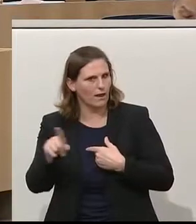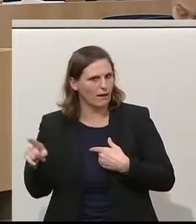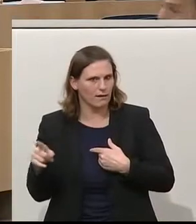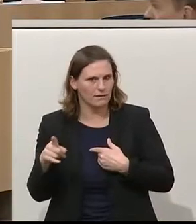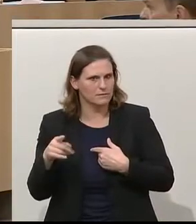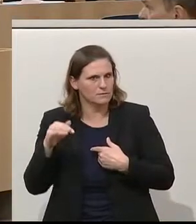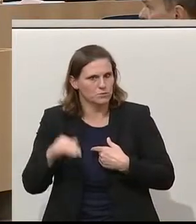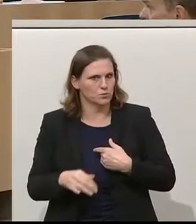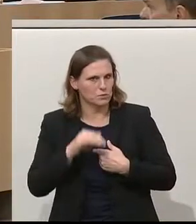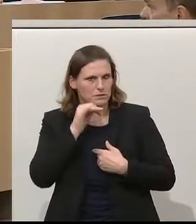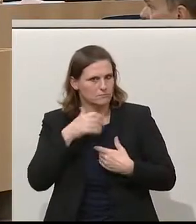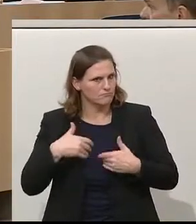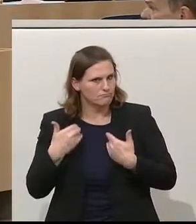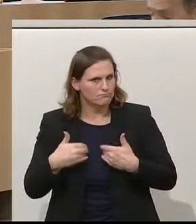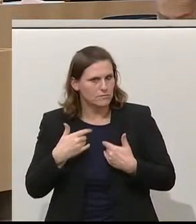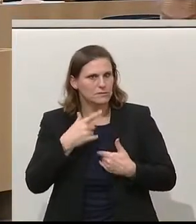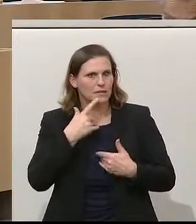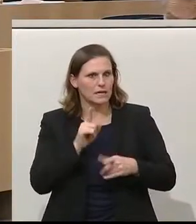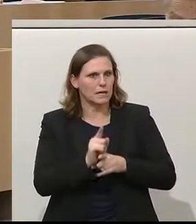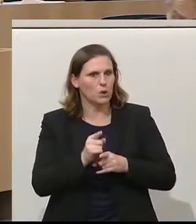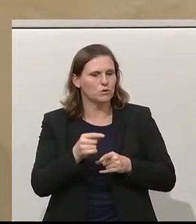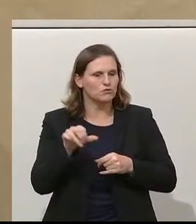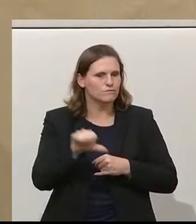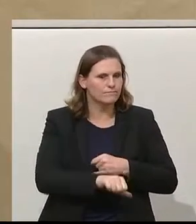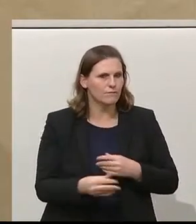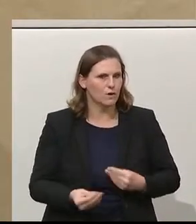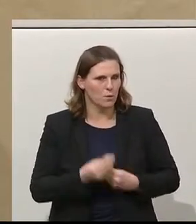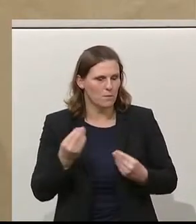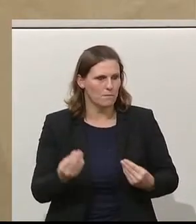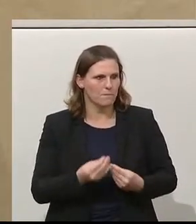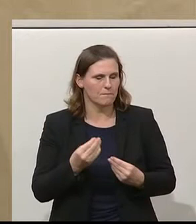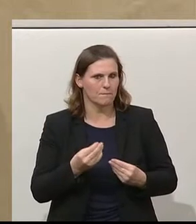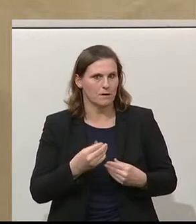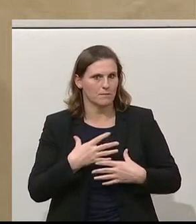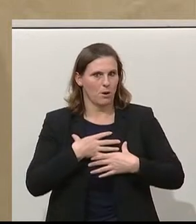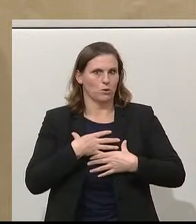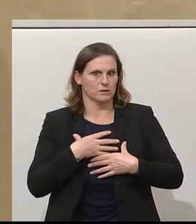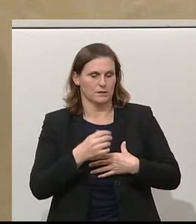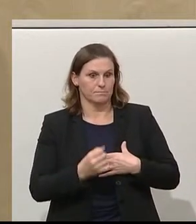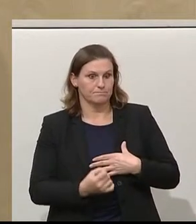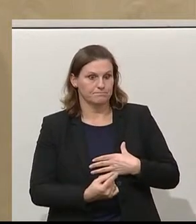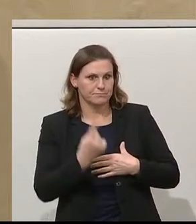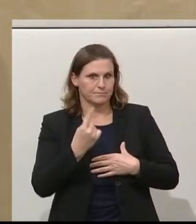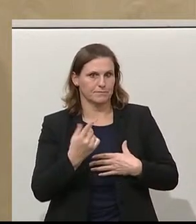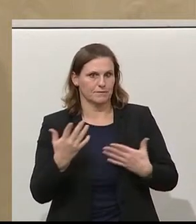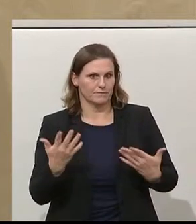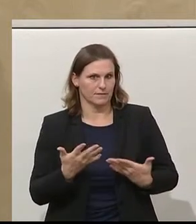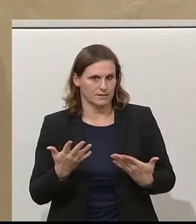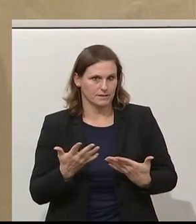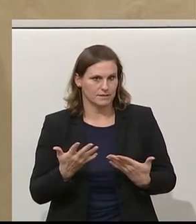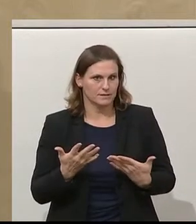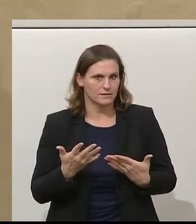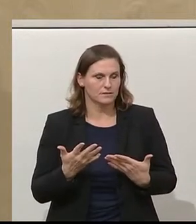Ich halte es insbesondere deshalb für schlecht, weil plötzlich wieder was auftaucht. Und das,